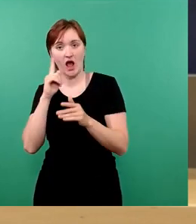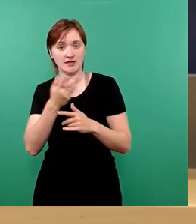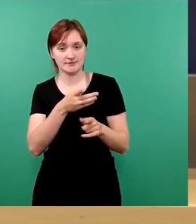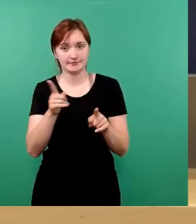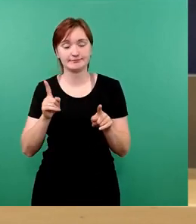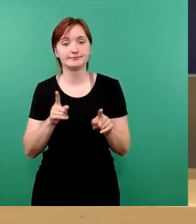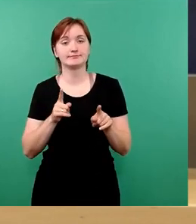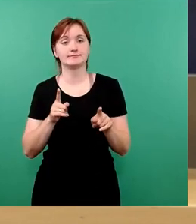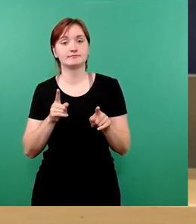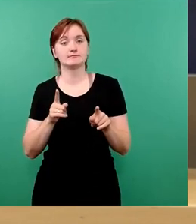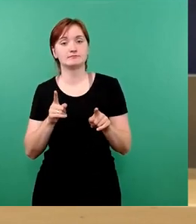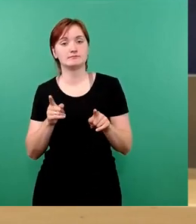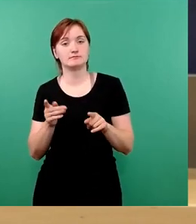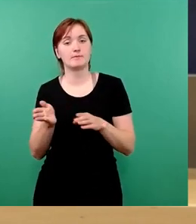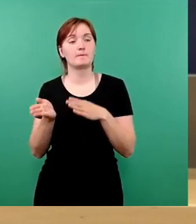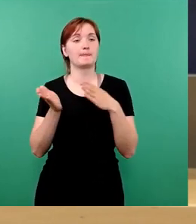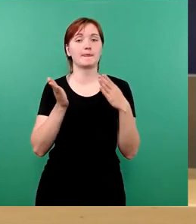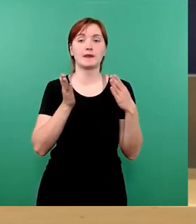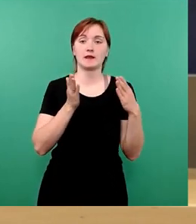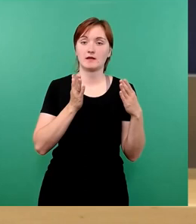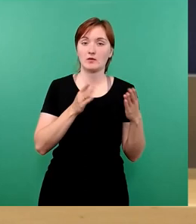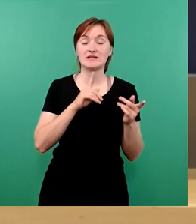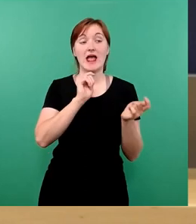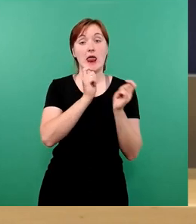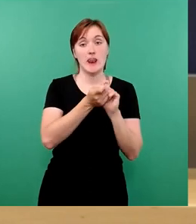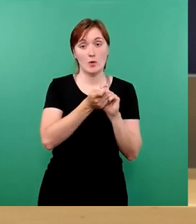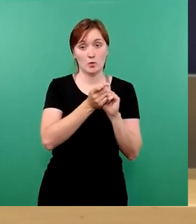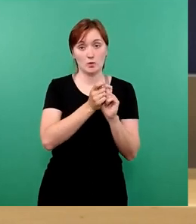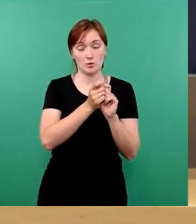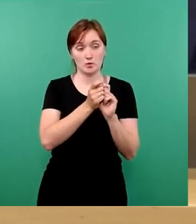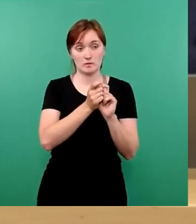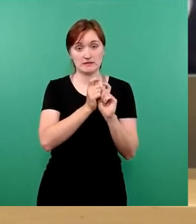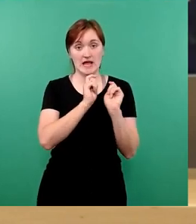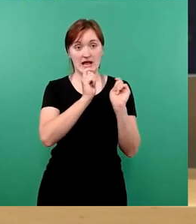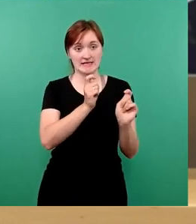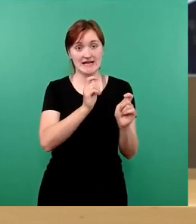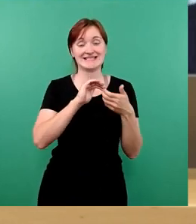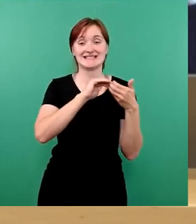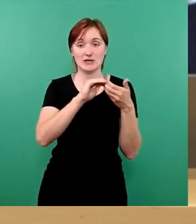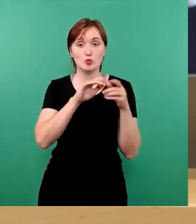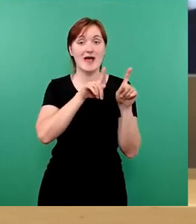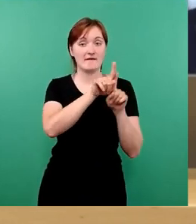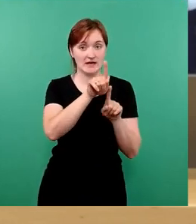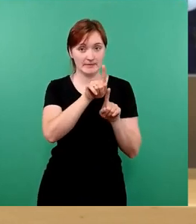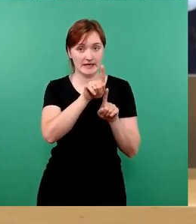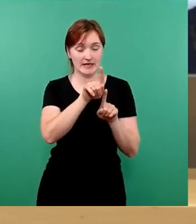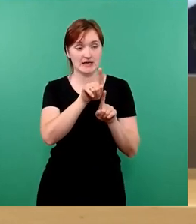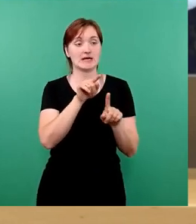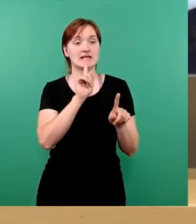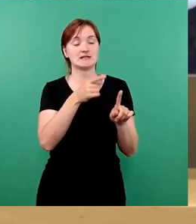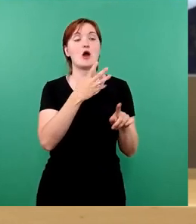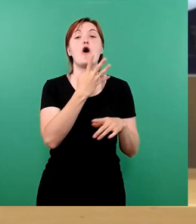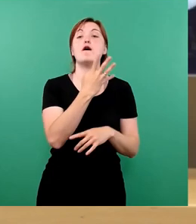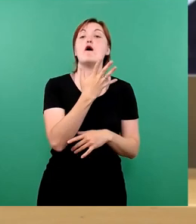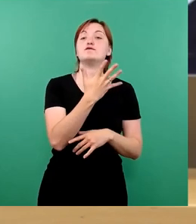habe ich einen Änderungsantrag CDU, FDP, die eben mit 75